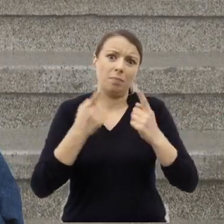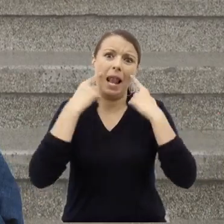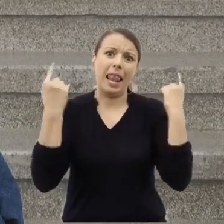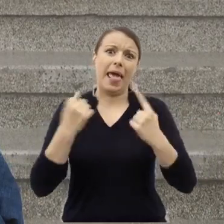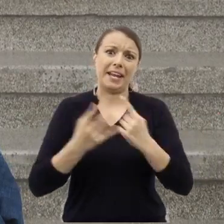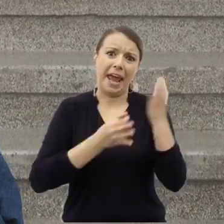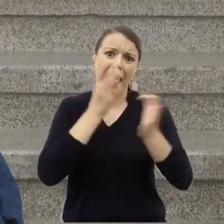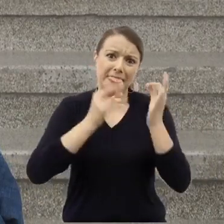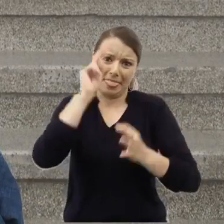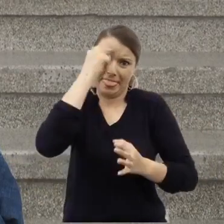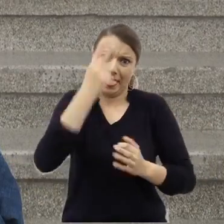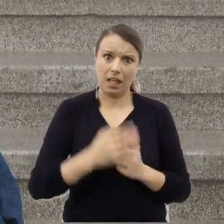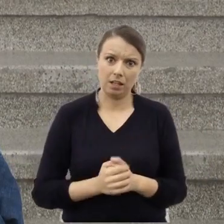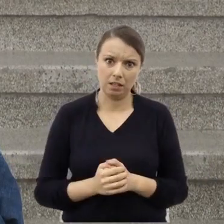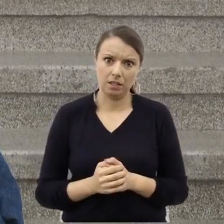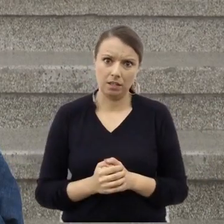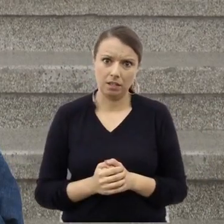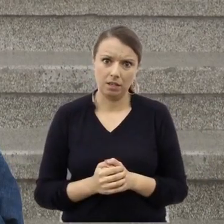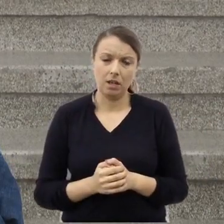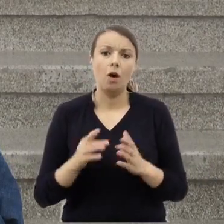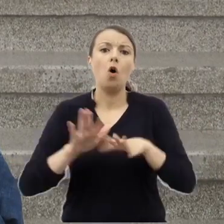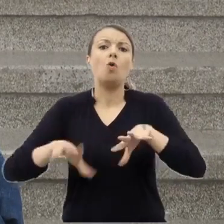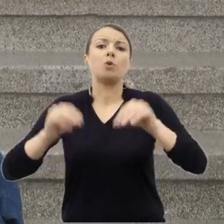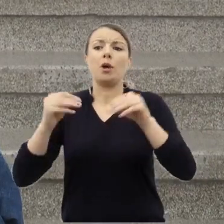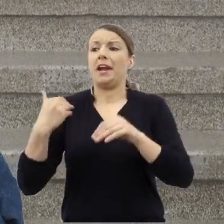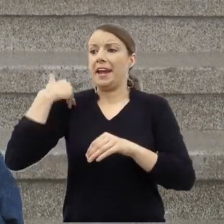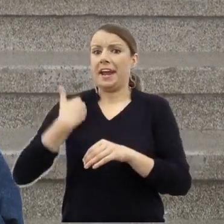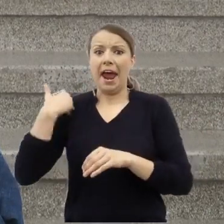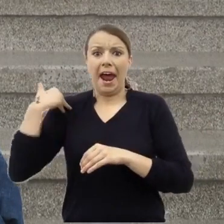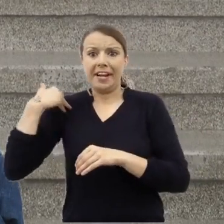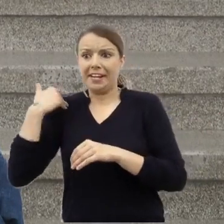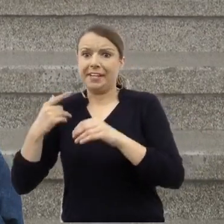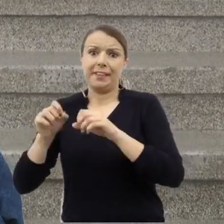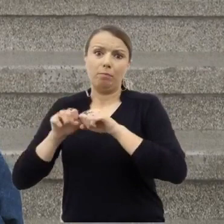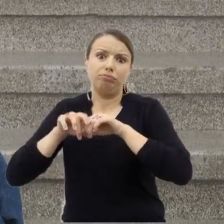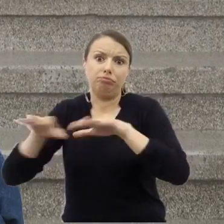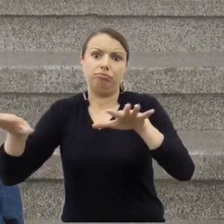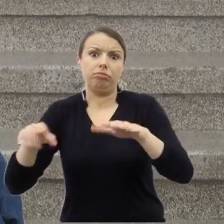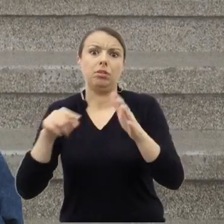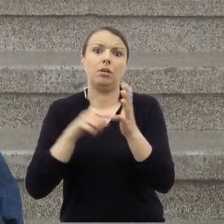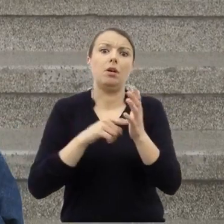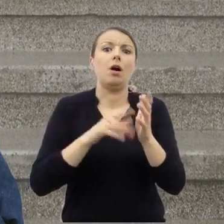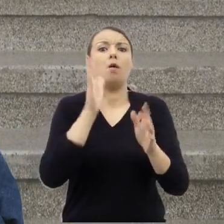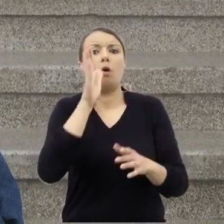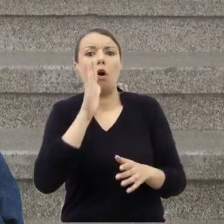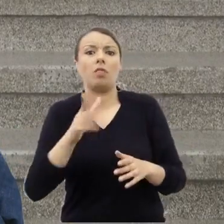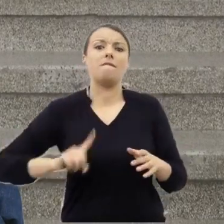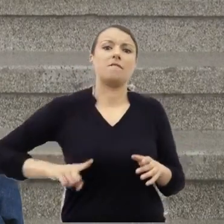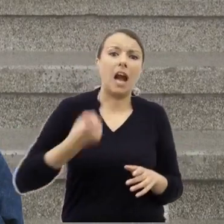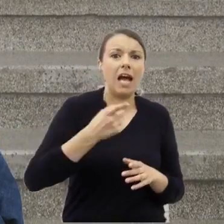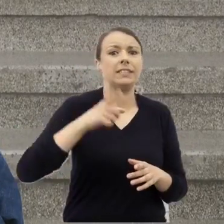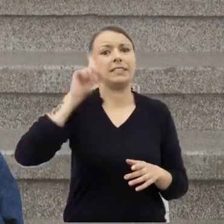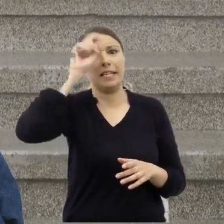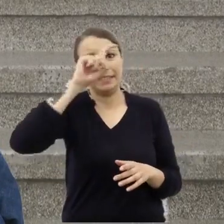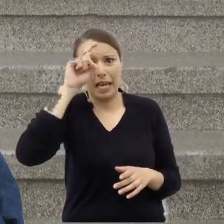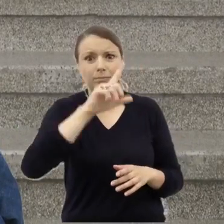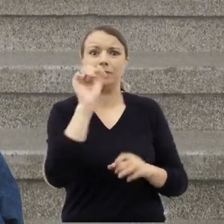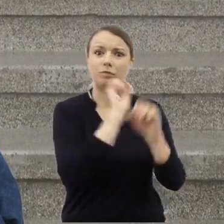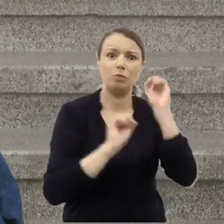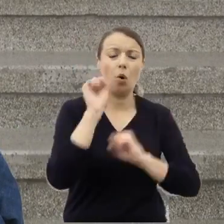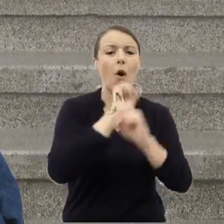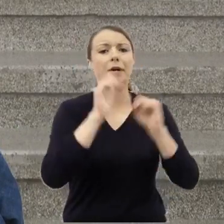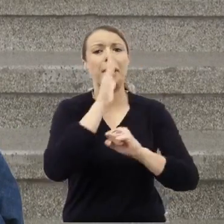Najpierw wysyp w Anglii, potem we Francji, w krajach niemieckich, we Włoszech, do Polski przyszła